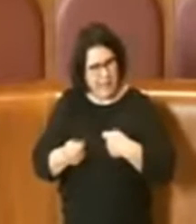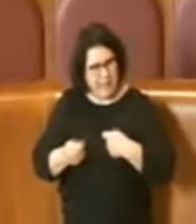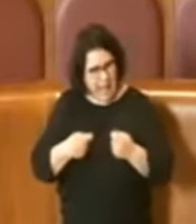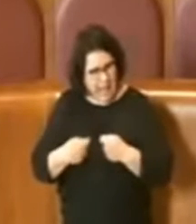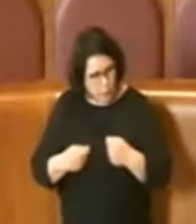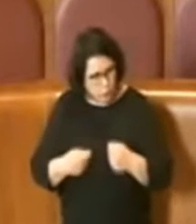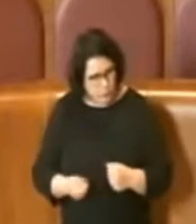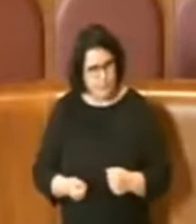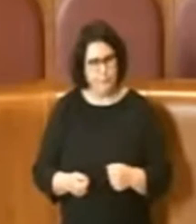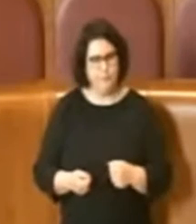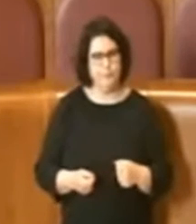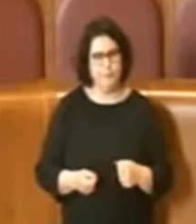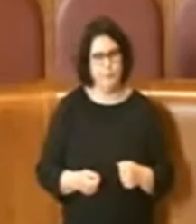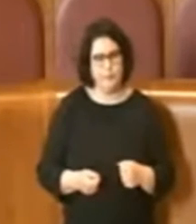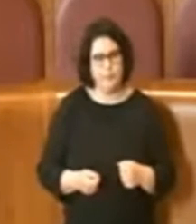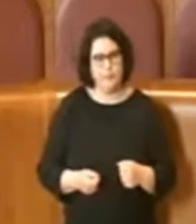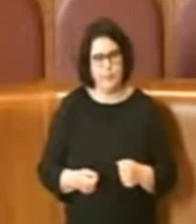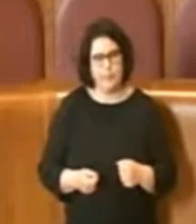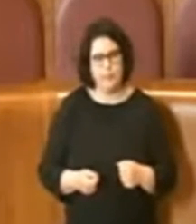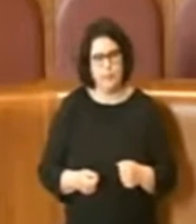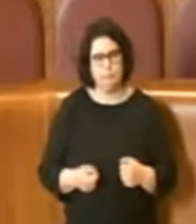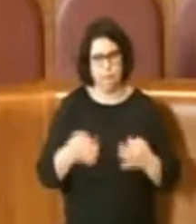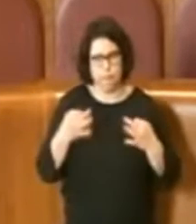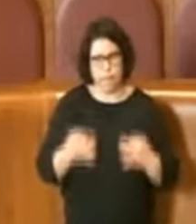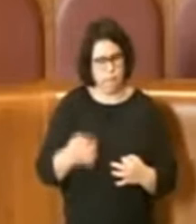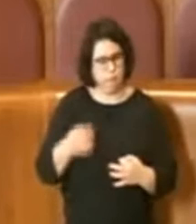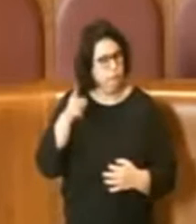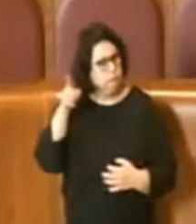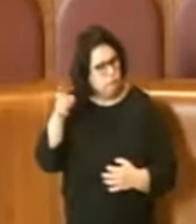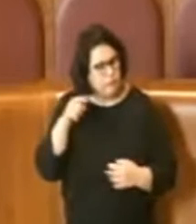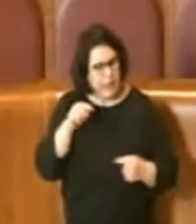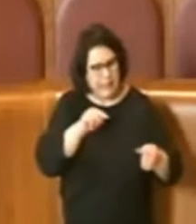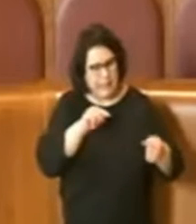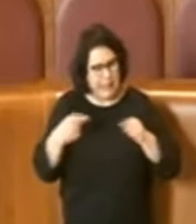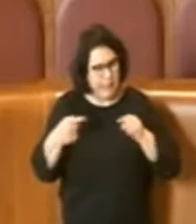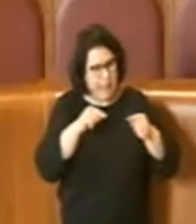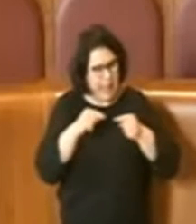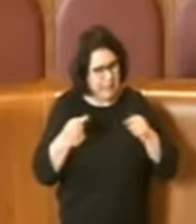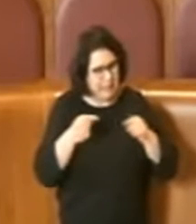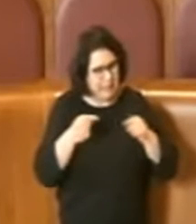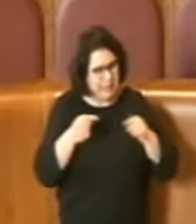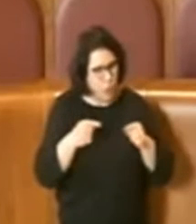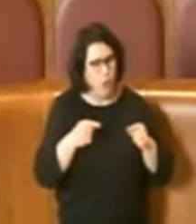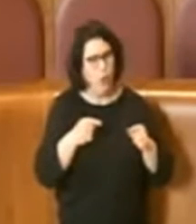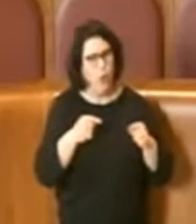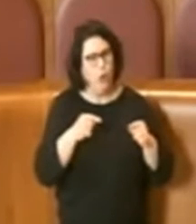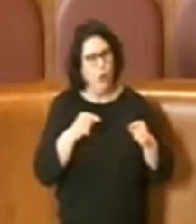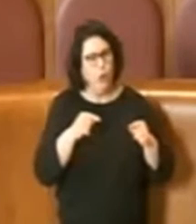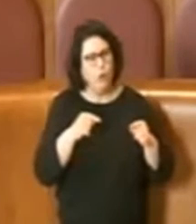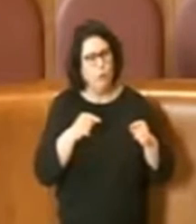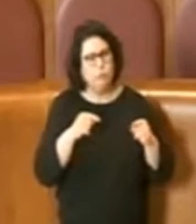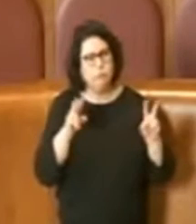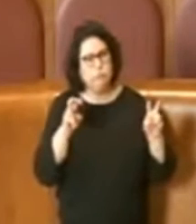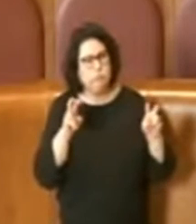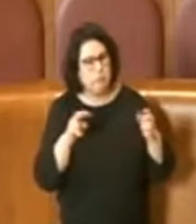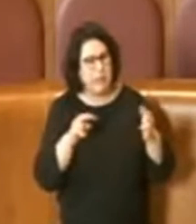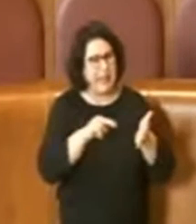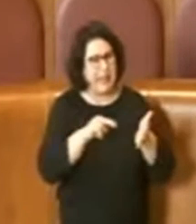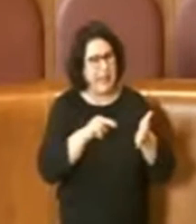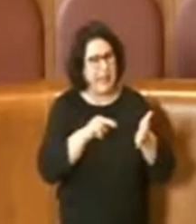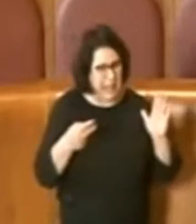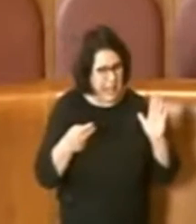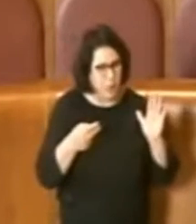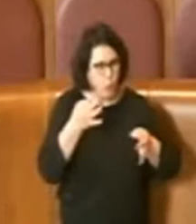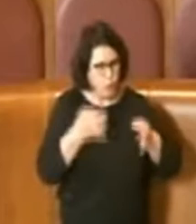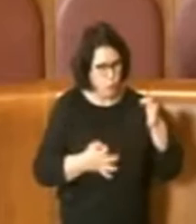dibattito è andato su questioni prettamente tecnico-giuridiche